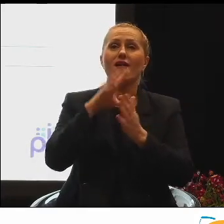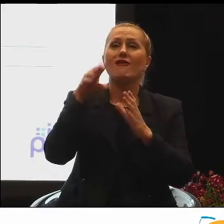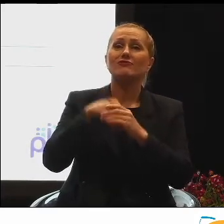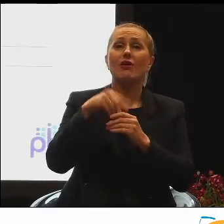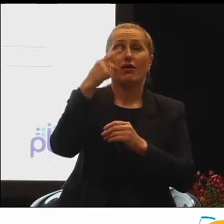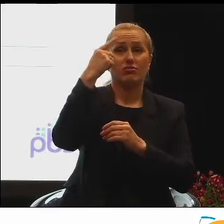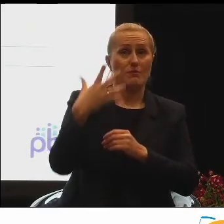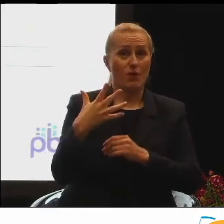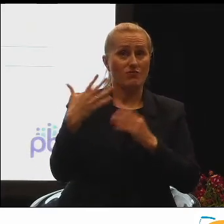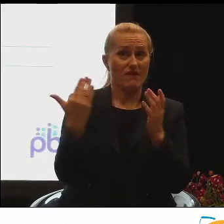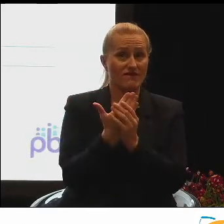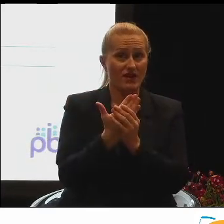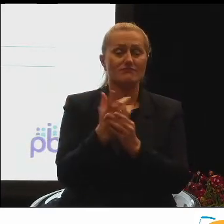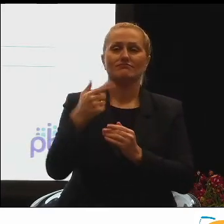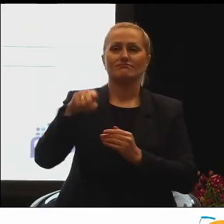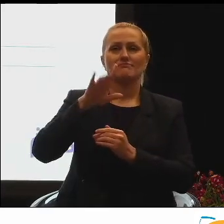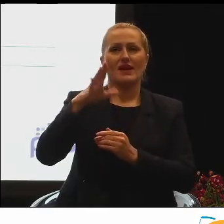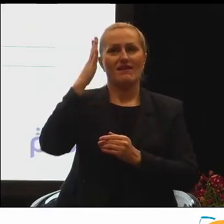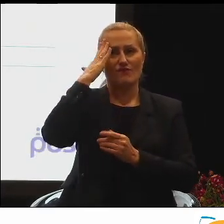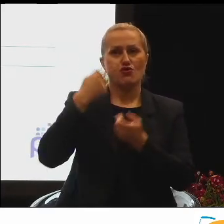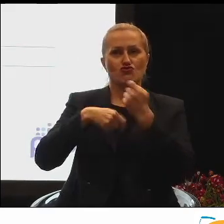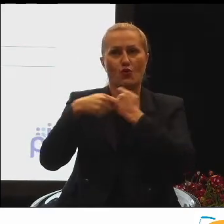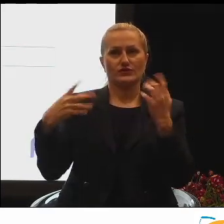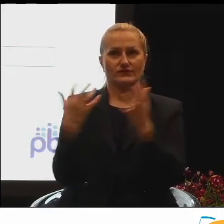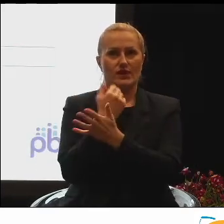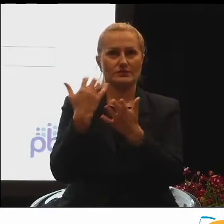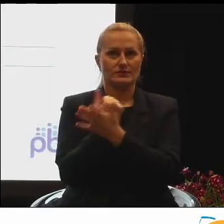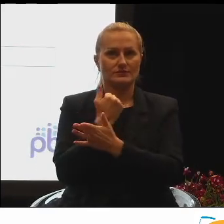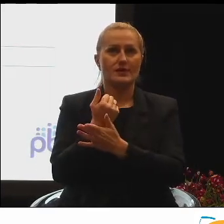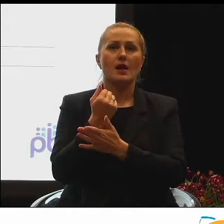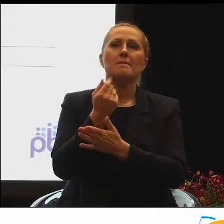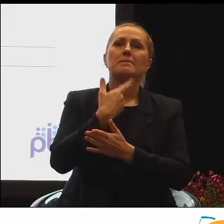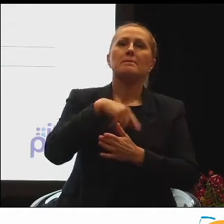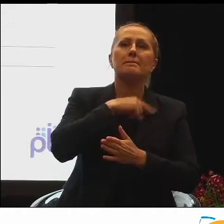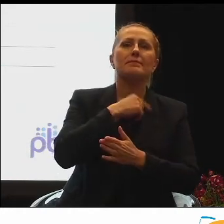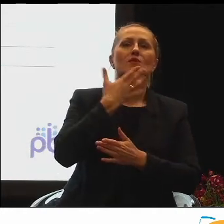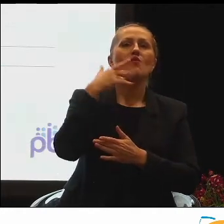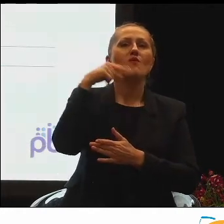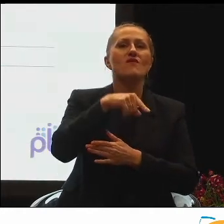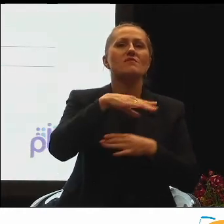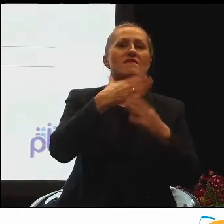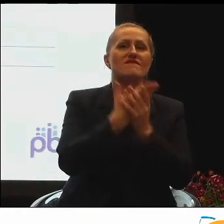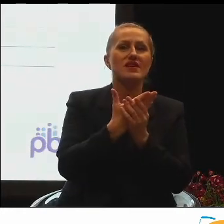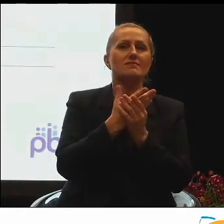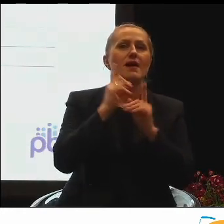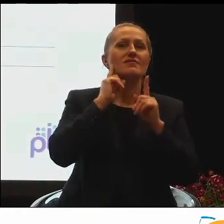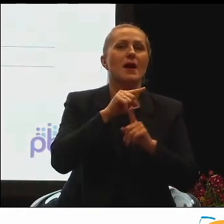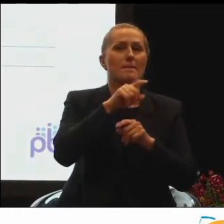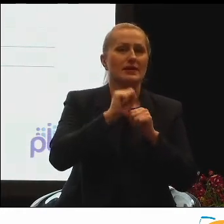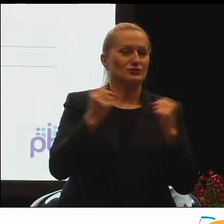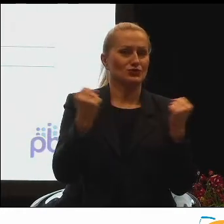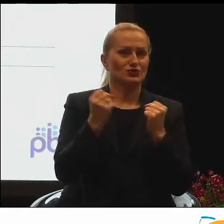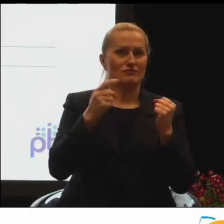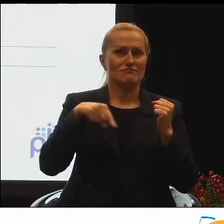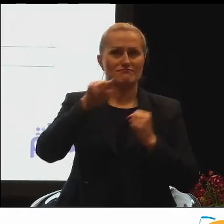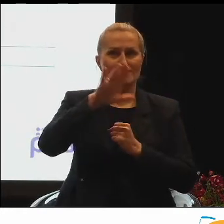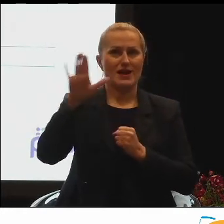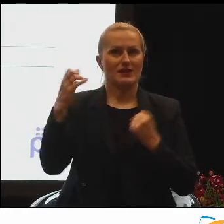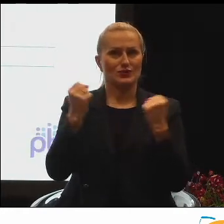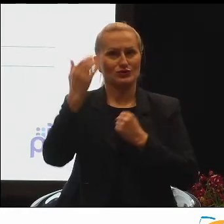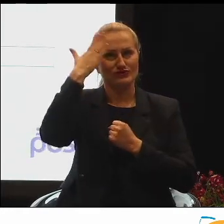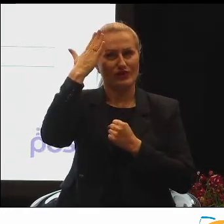jedna, piąta firma tutaj rozwiązania. A mówimy tutaj o firmach, które no rzeczywiście są bardzo świadome,